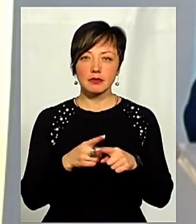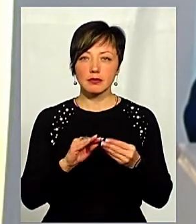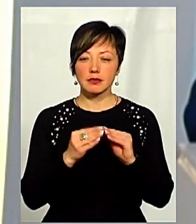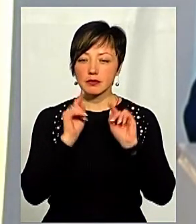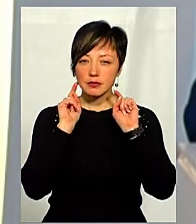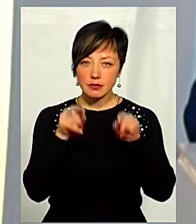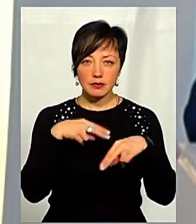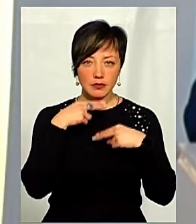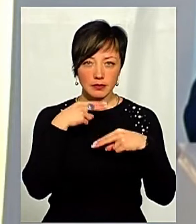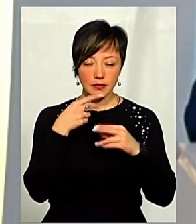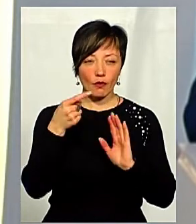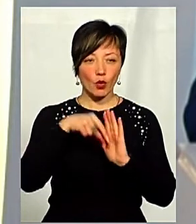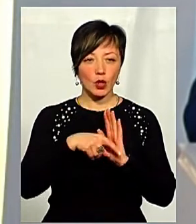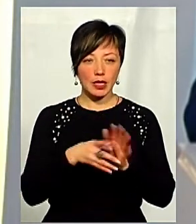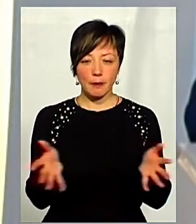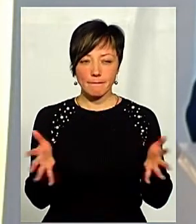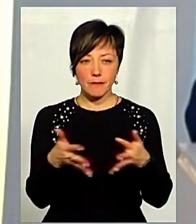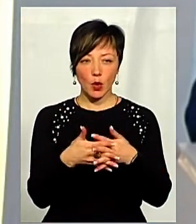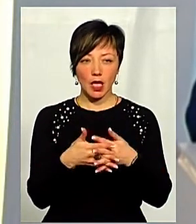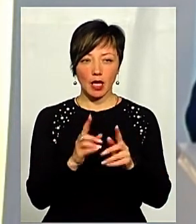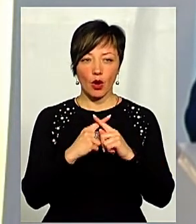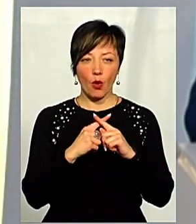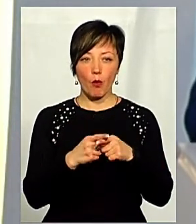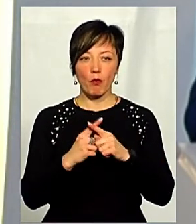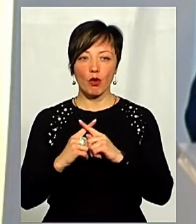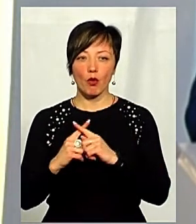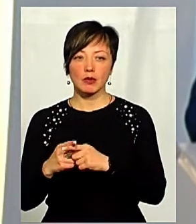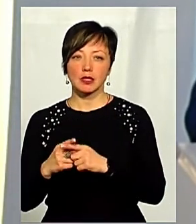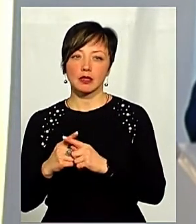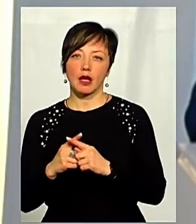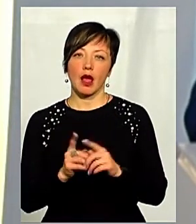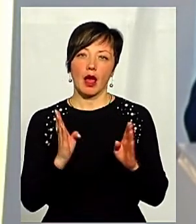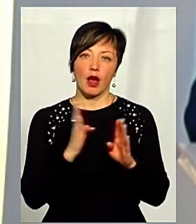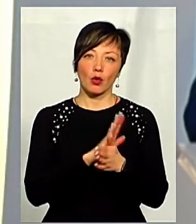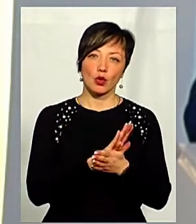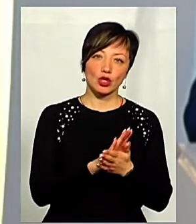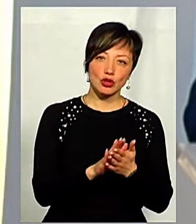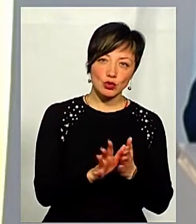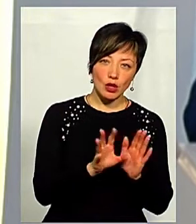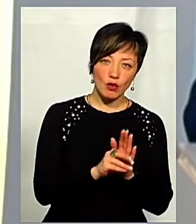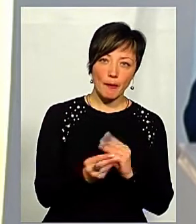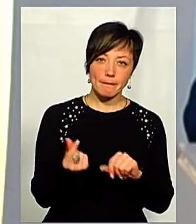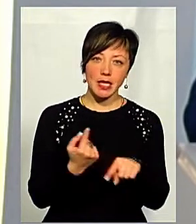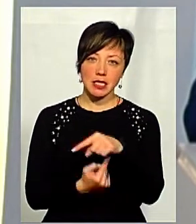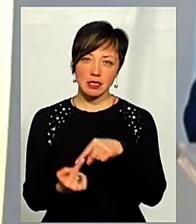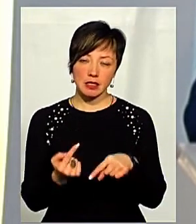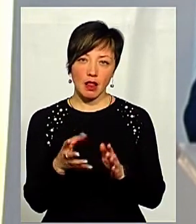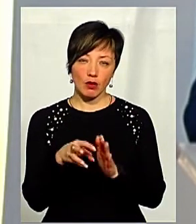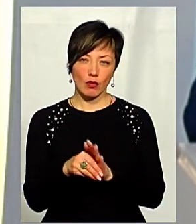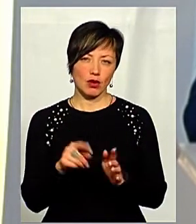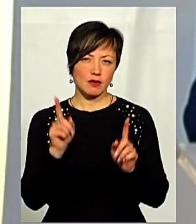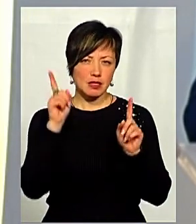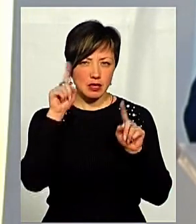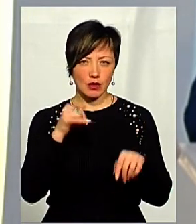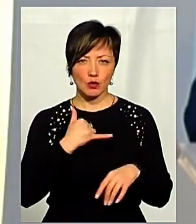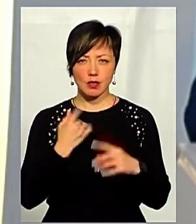проблему ми звертаємо увагу і в контексті поєднання, компромісу екологічної складової і бізнес-складової. Ви знаєте, що в нас дуже є така